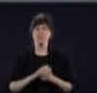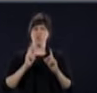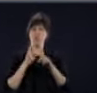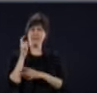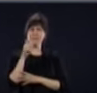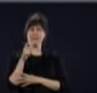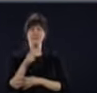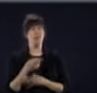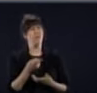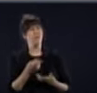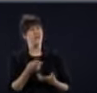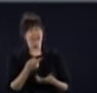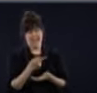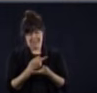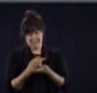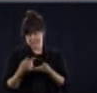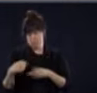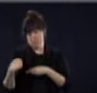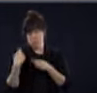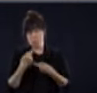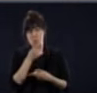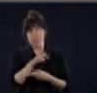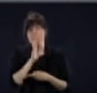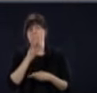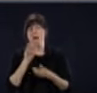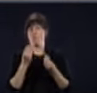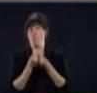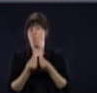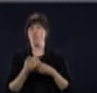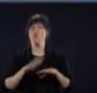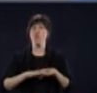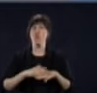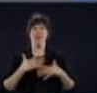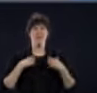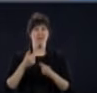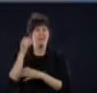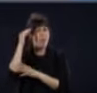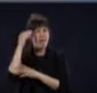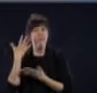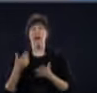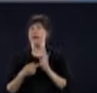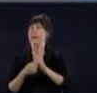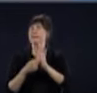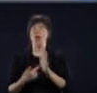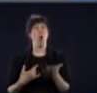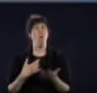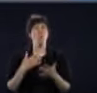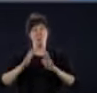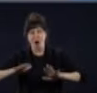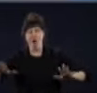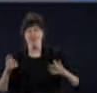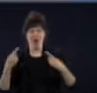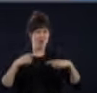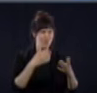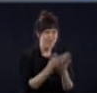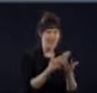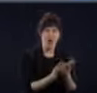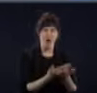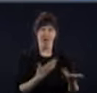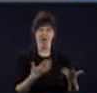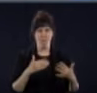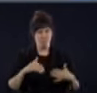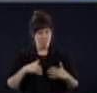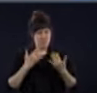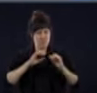vous avez expliqué, entre autres, la réouverture des écoles pour cette région-là, que c'est bon que les enfants puissent retrouver un semblant de vie. Mais on parle des